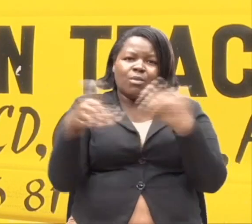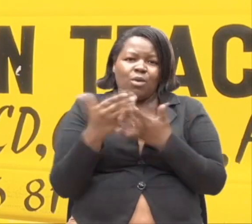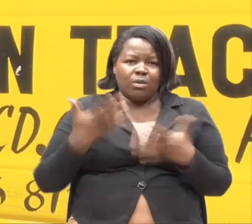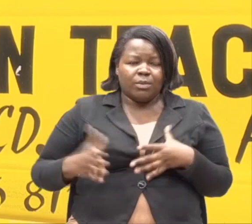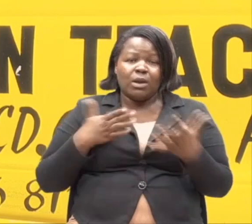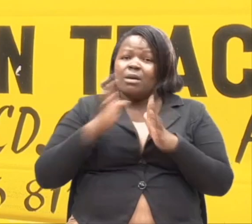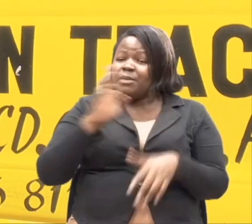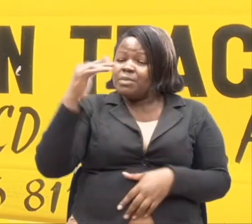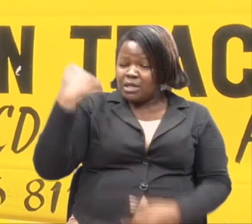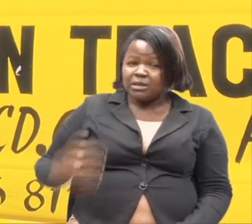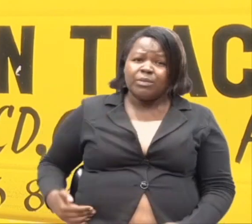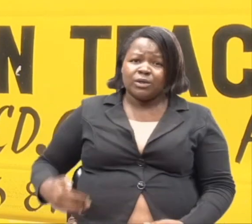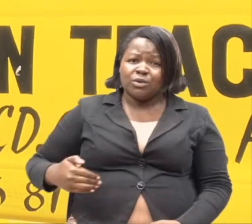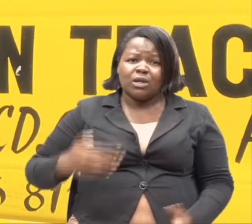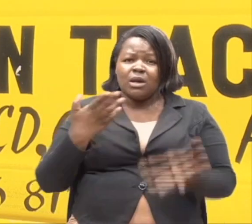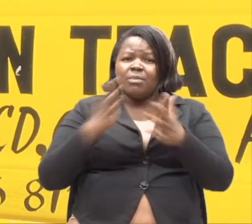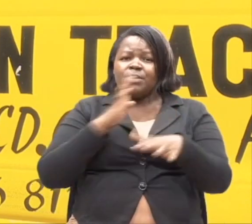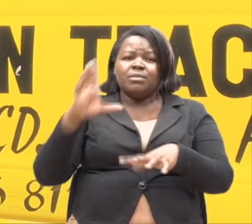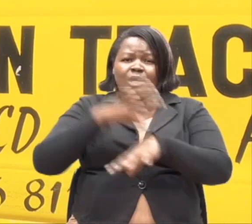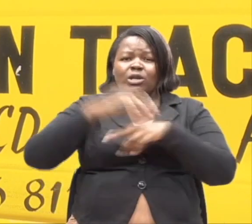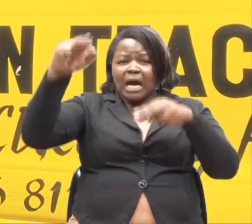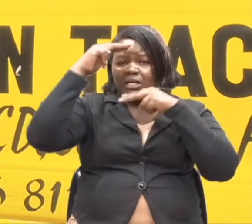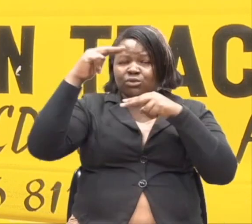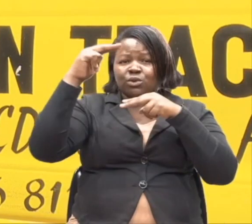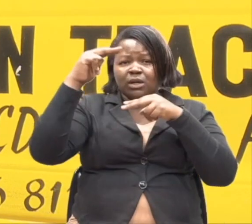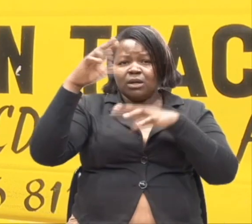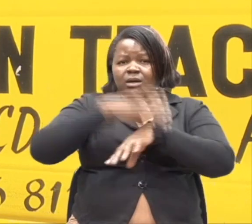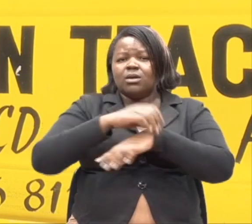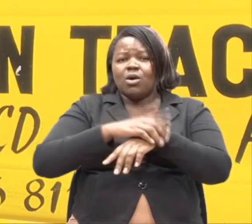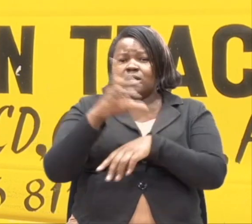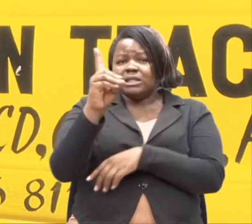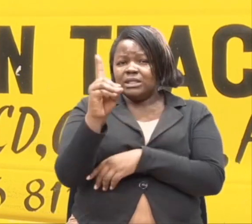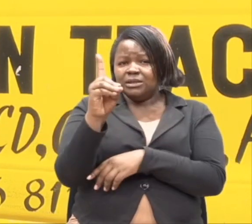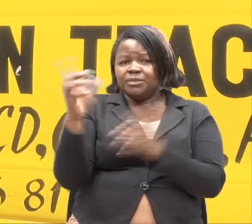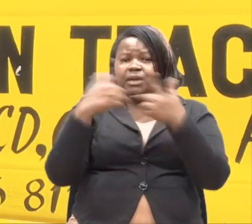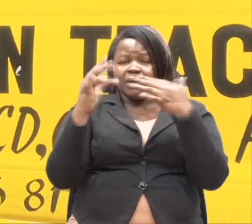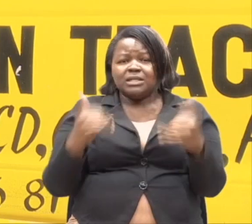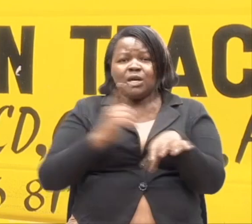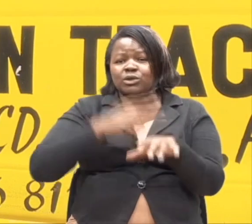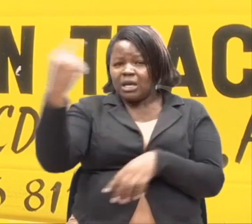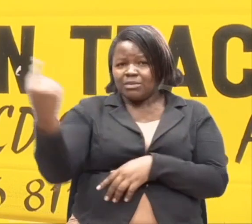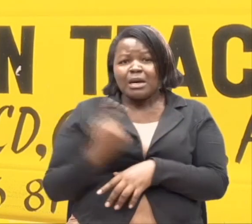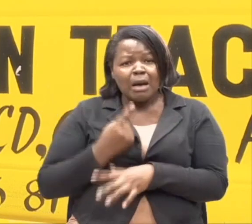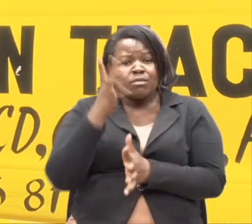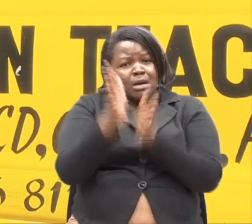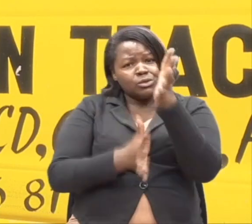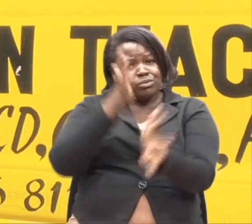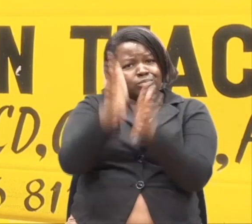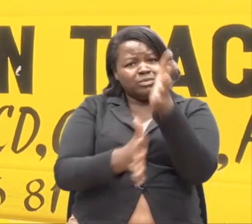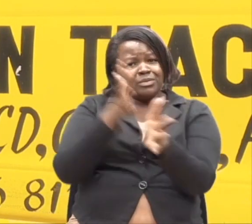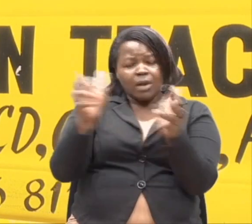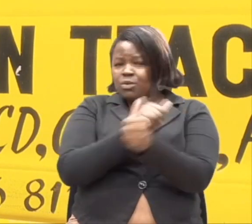halipata di katika fonfo. Lakini yeya kingia katika kusaini. Anatalanta hiyo.